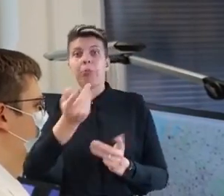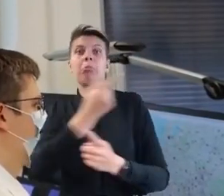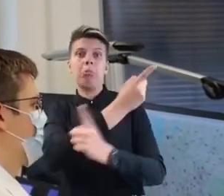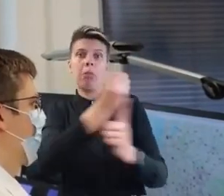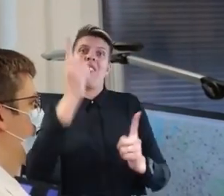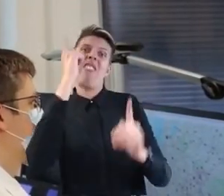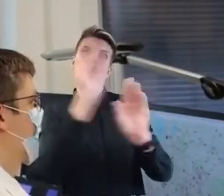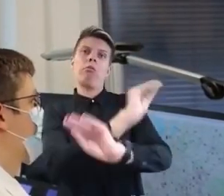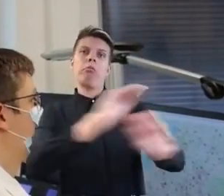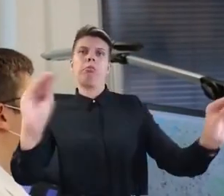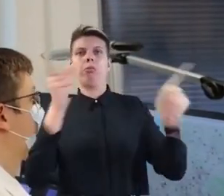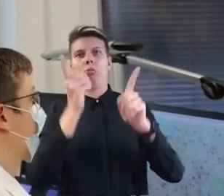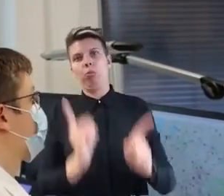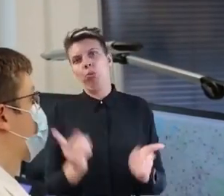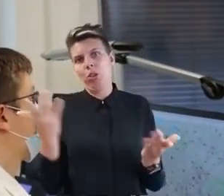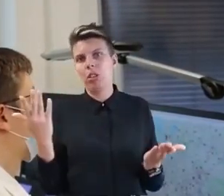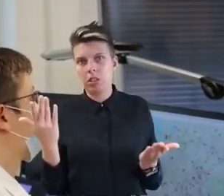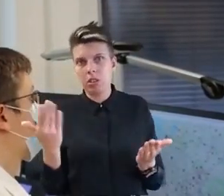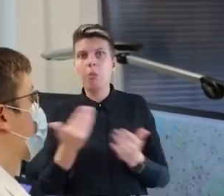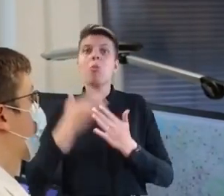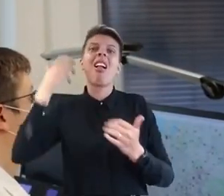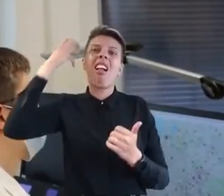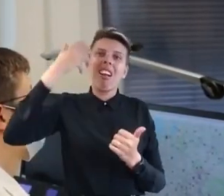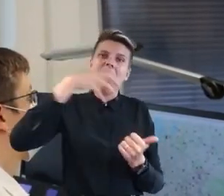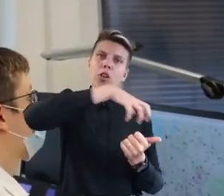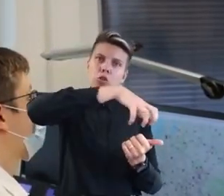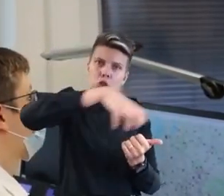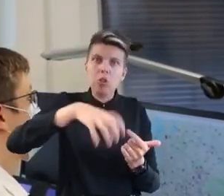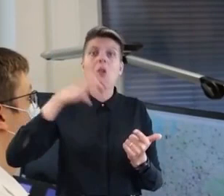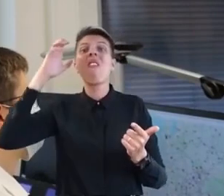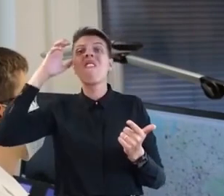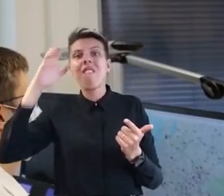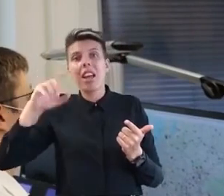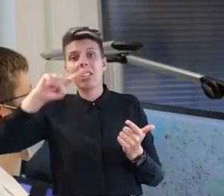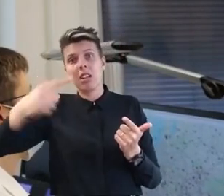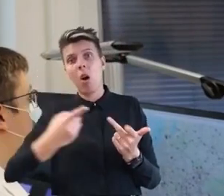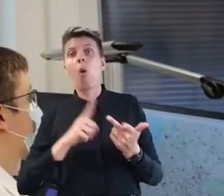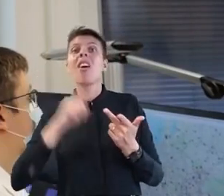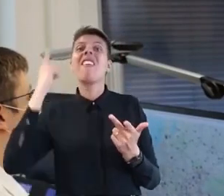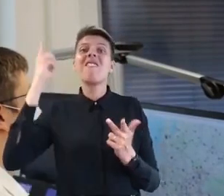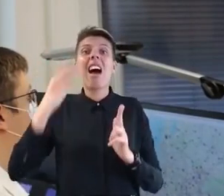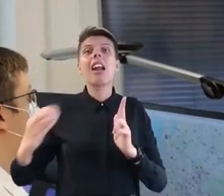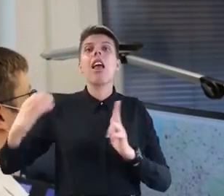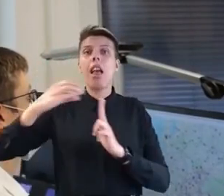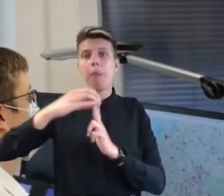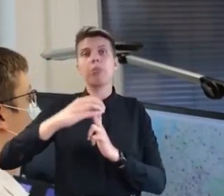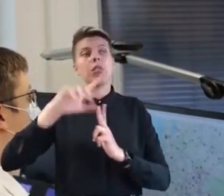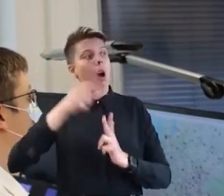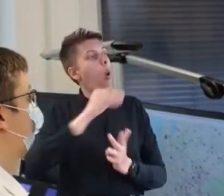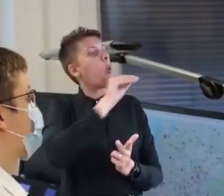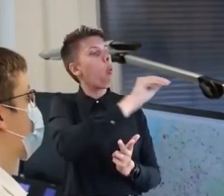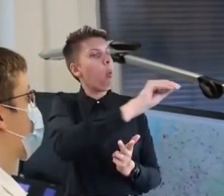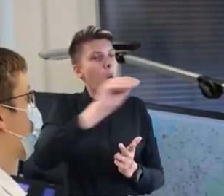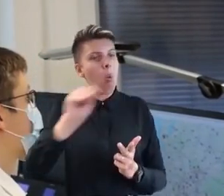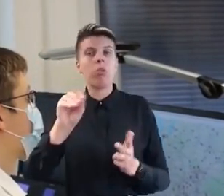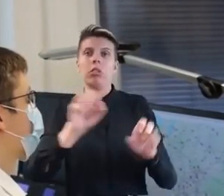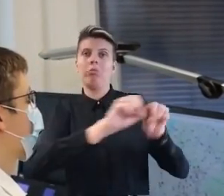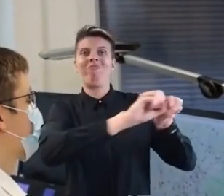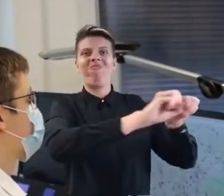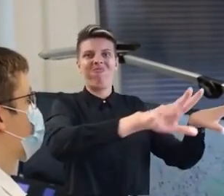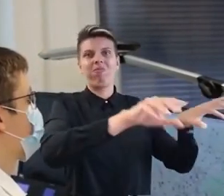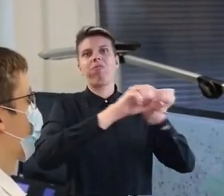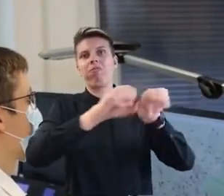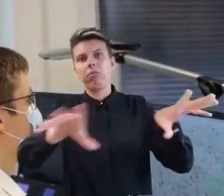können. Das sind Radiostationen, Fernsehstationen, Warn-Apps und alle, die an unser System